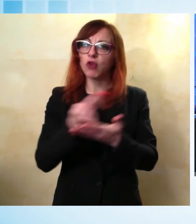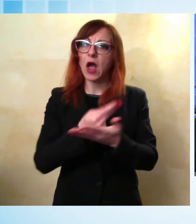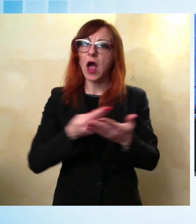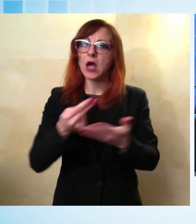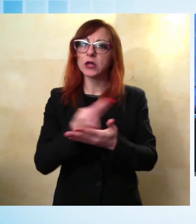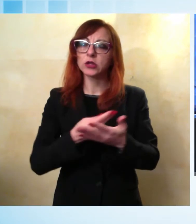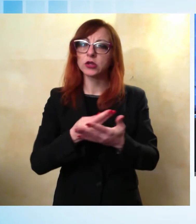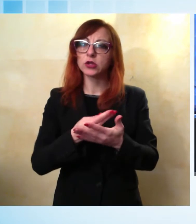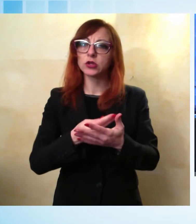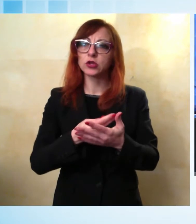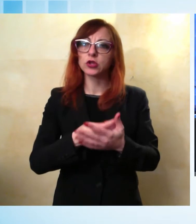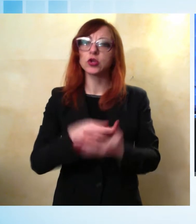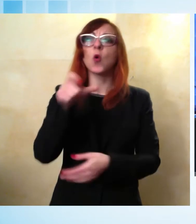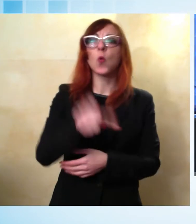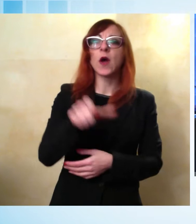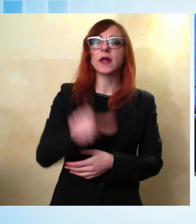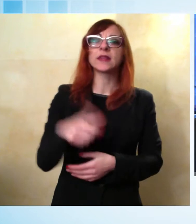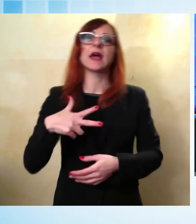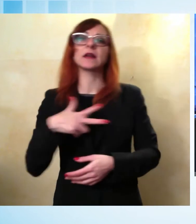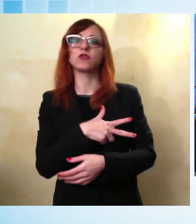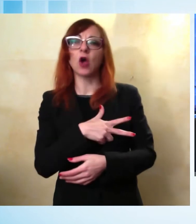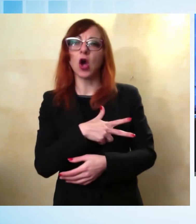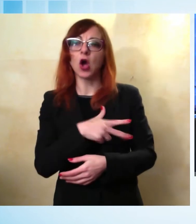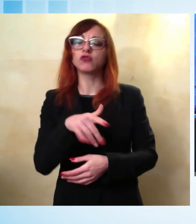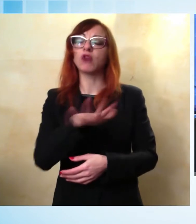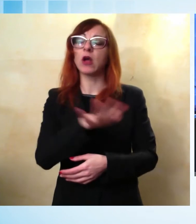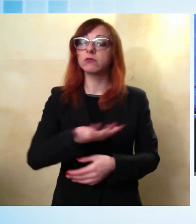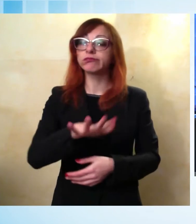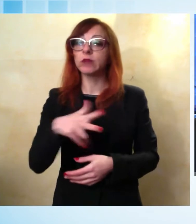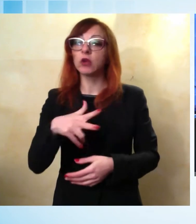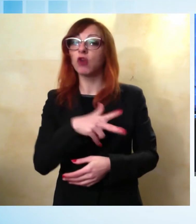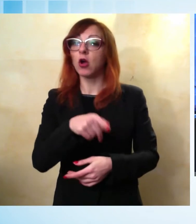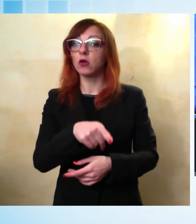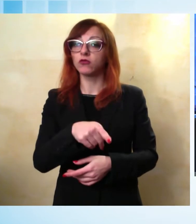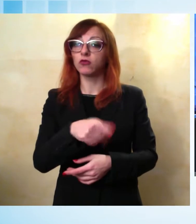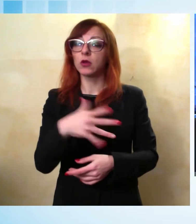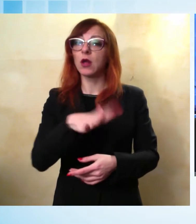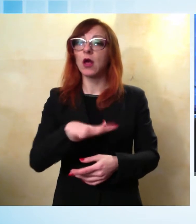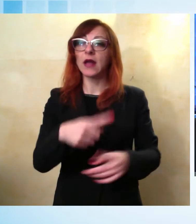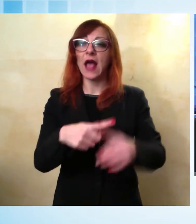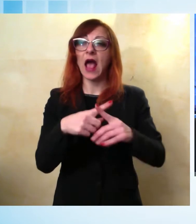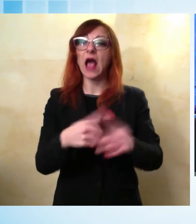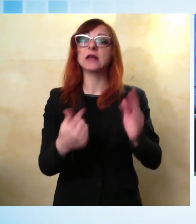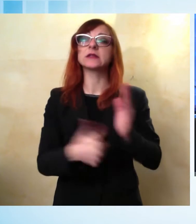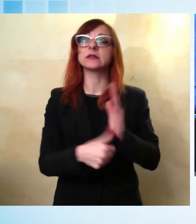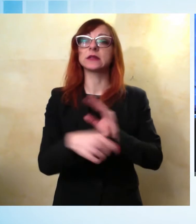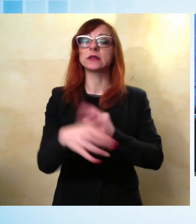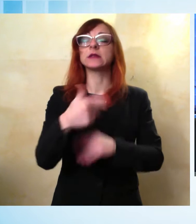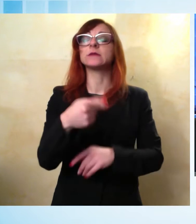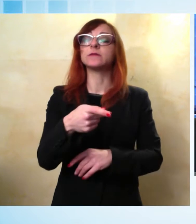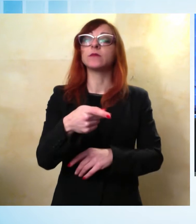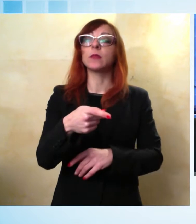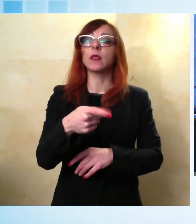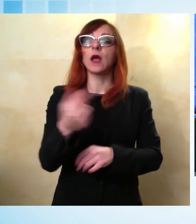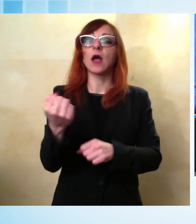in questa zona della Lucchesia ha riguardato l'ex distretto di Viale in Audi. La vecchia struttura è